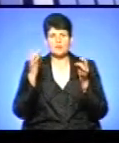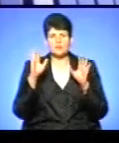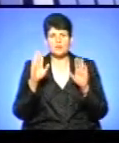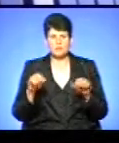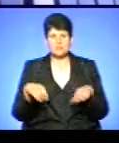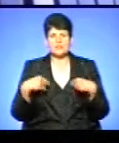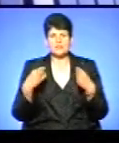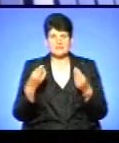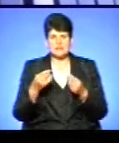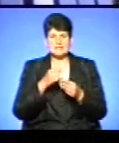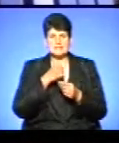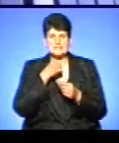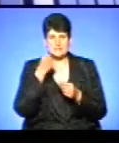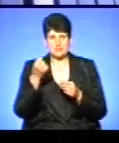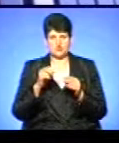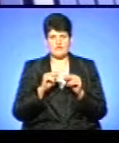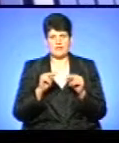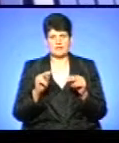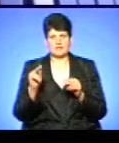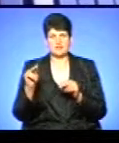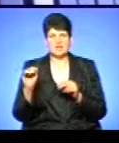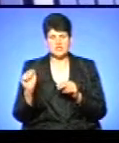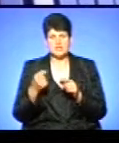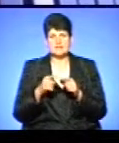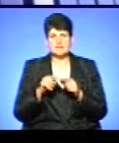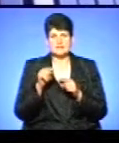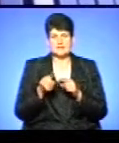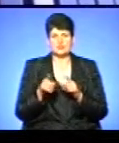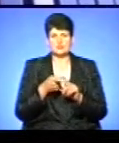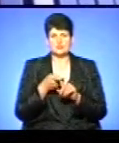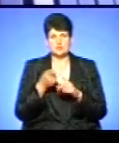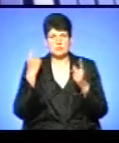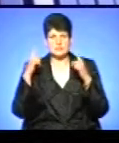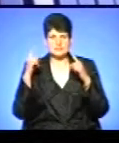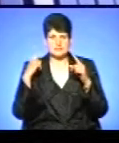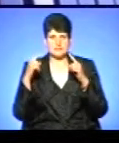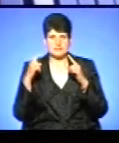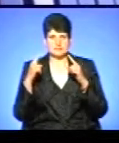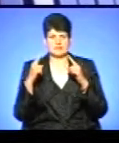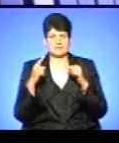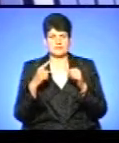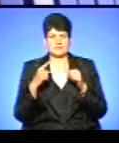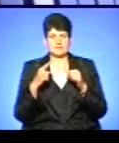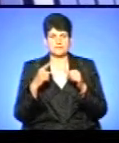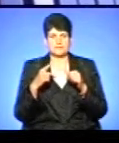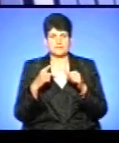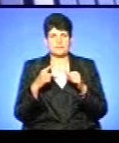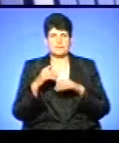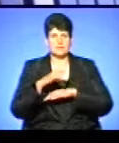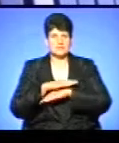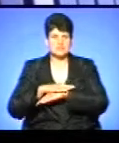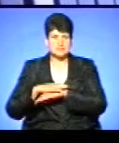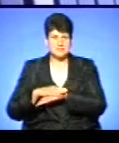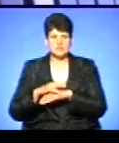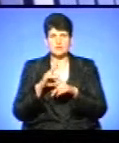надавати старшого викладача, тобто це те, що стосується мистецьких дисциплін. Даних вчителів